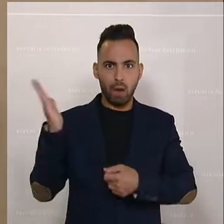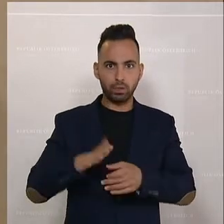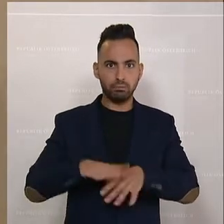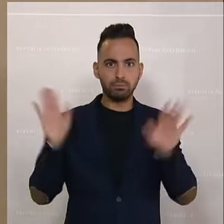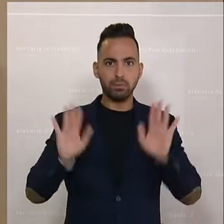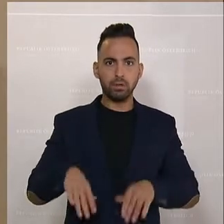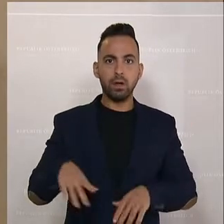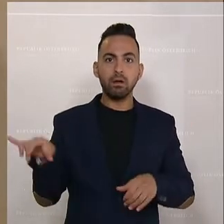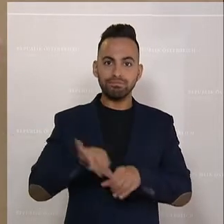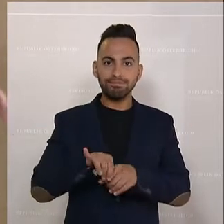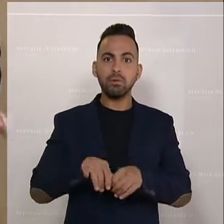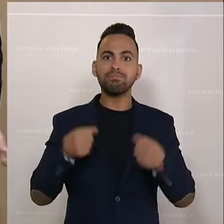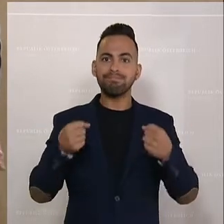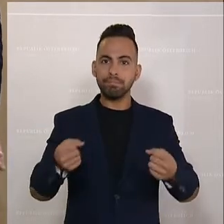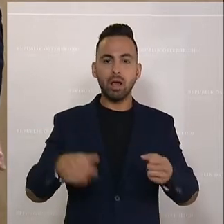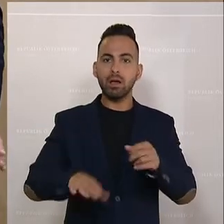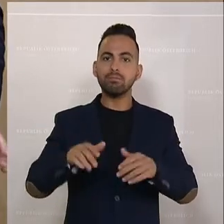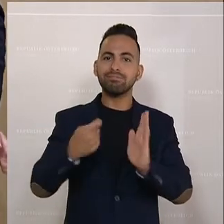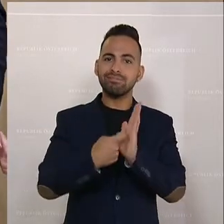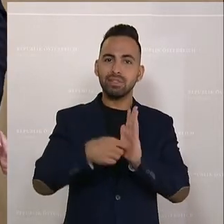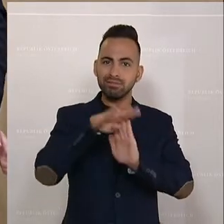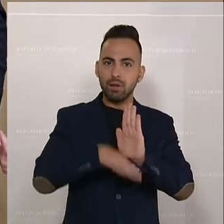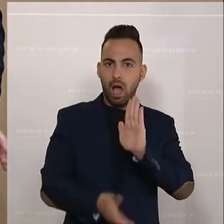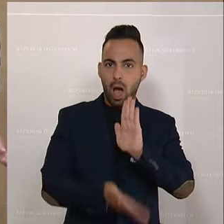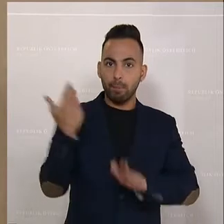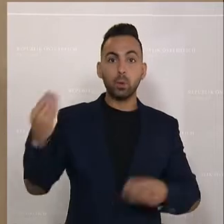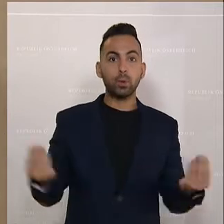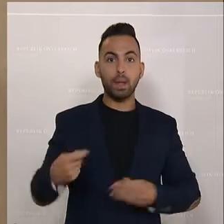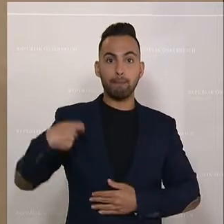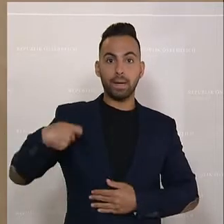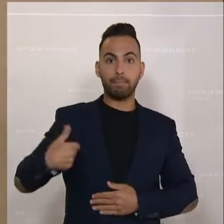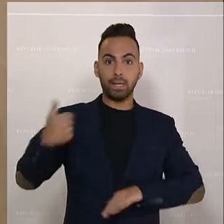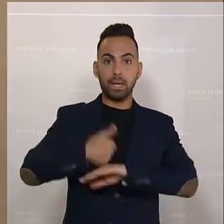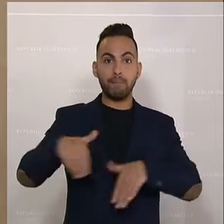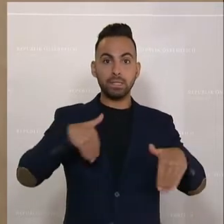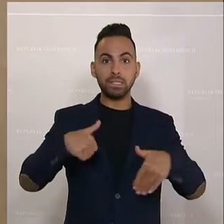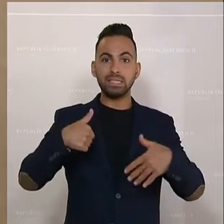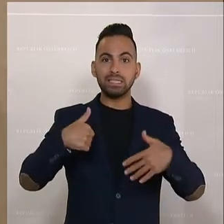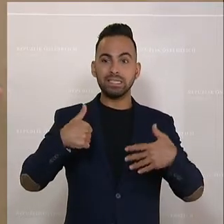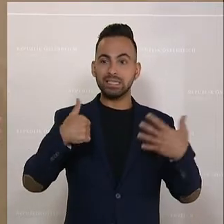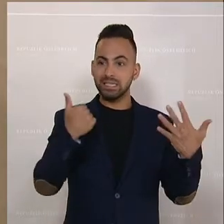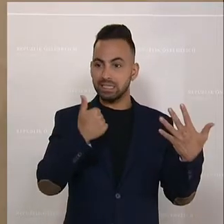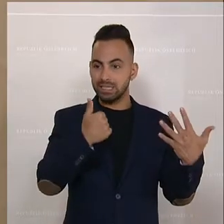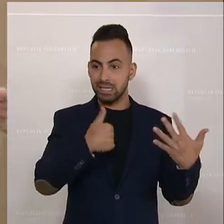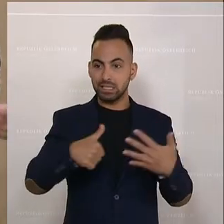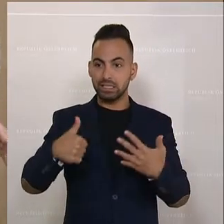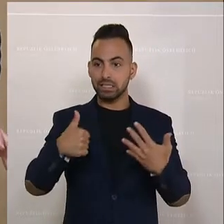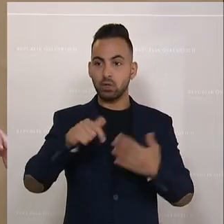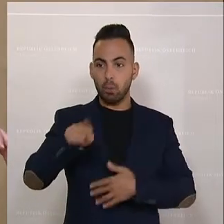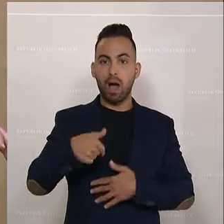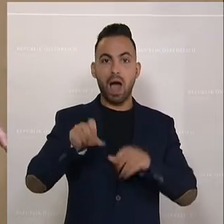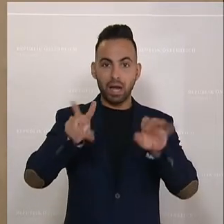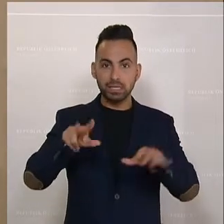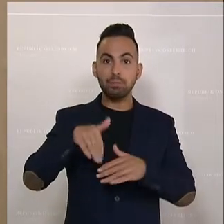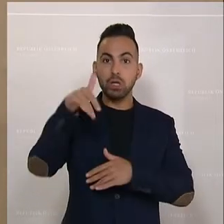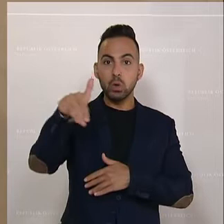nicht mehr auf Autobahnen, weil der Premierminister gesagt hat, die 618 Millionen Euro pro Jahr, die will er sich nicht mehr leisten, die wollen sie sich nicht mehr